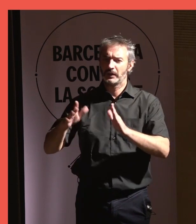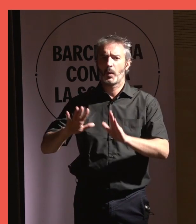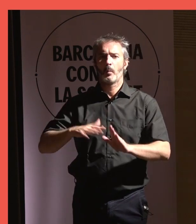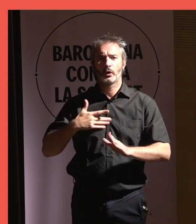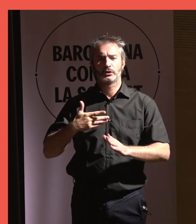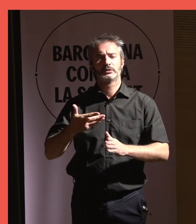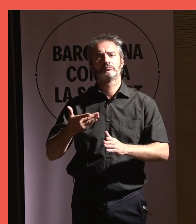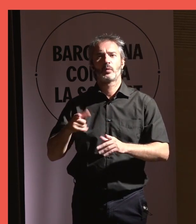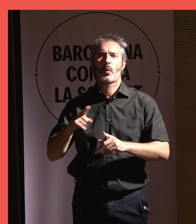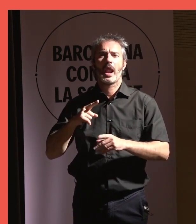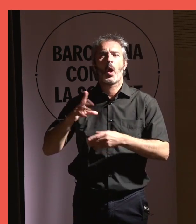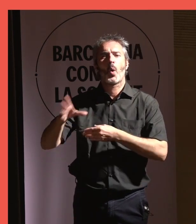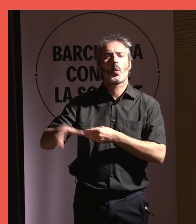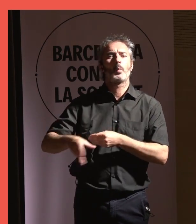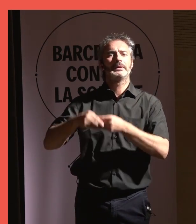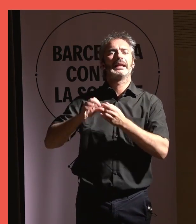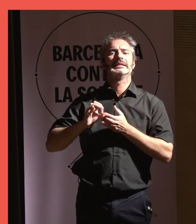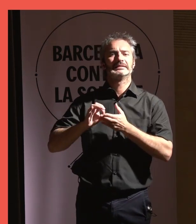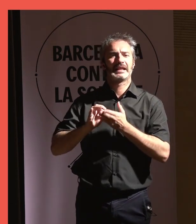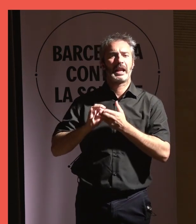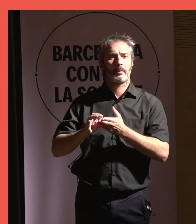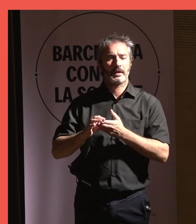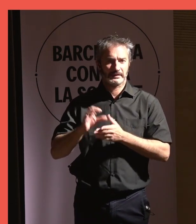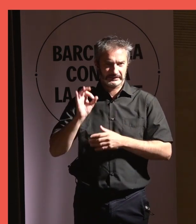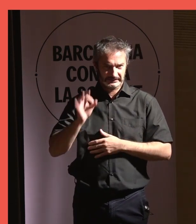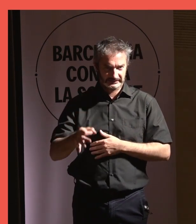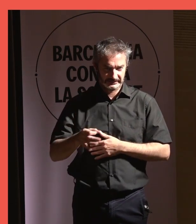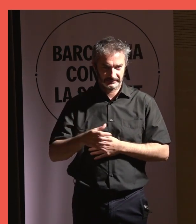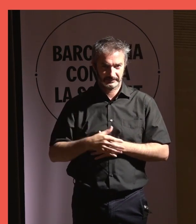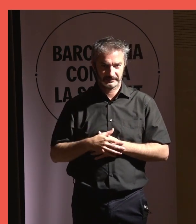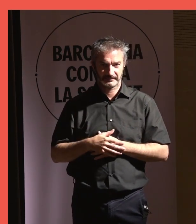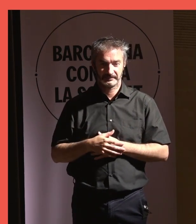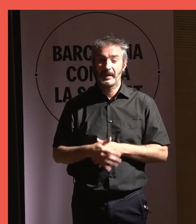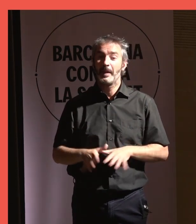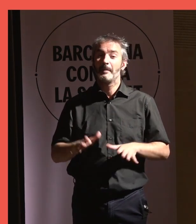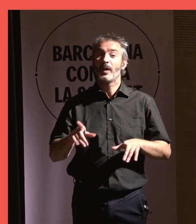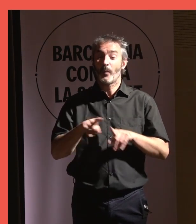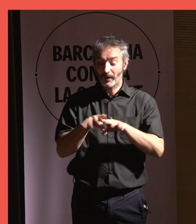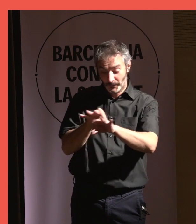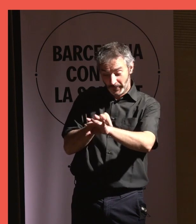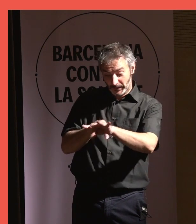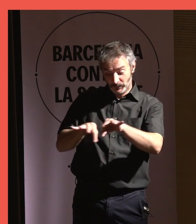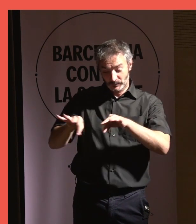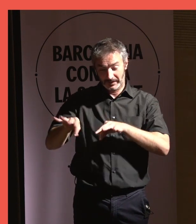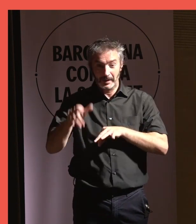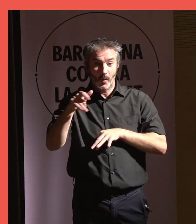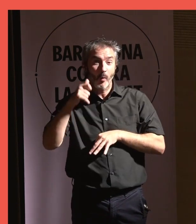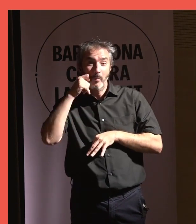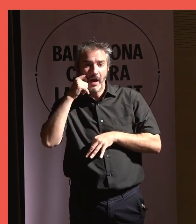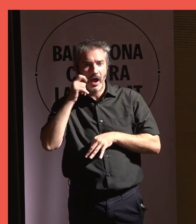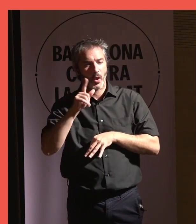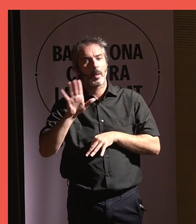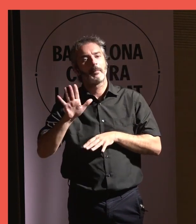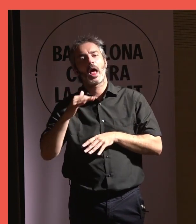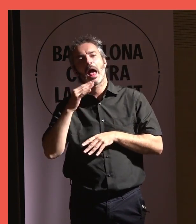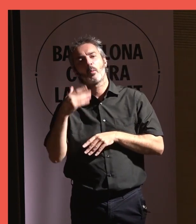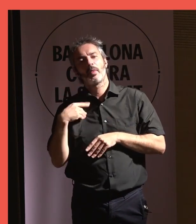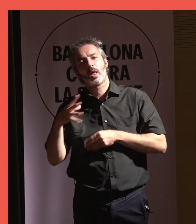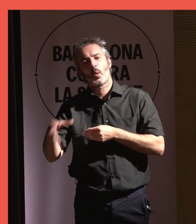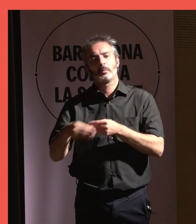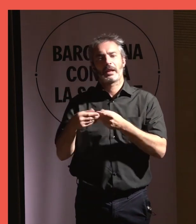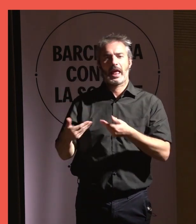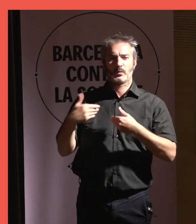pot complementar els serveis que oferim a la ciutadania. No substituirà un servei personalitzat, però sí que el